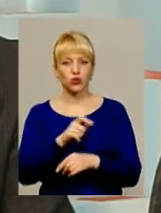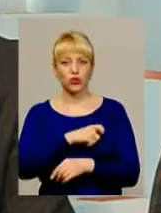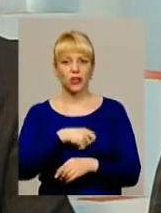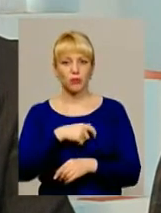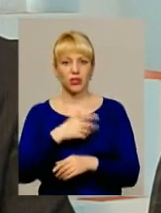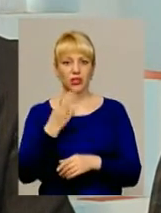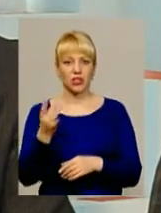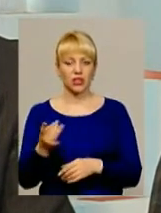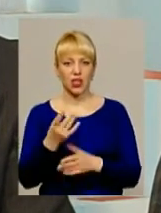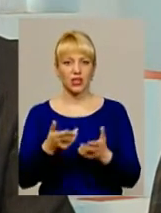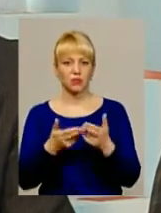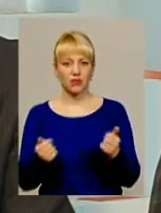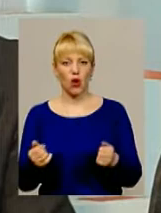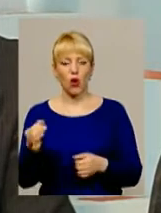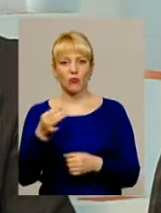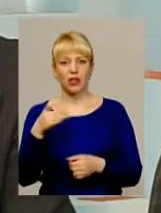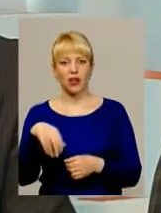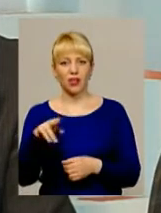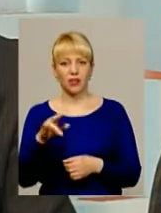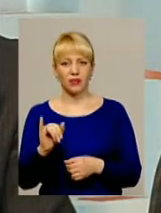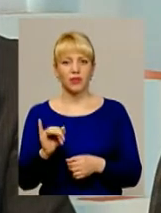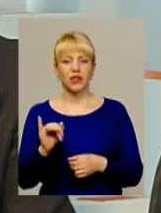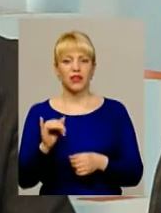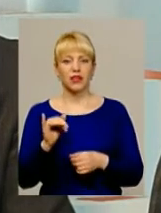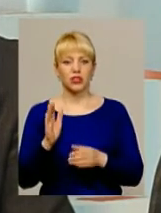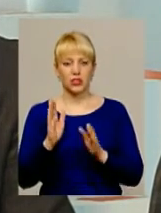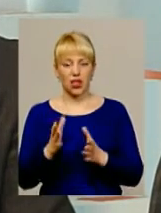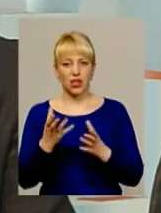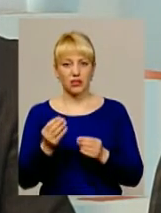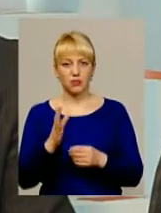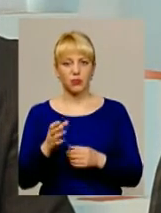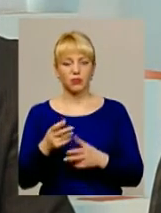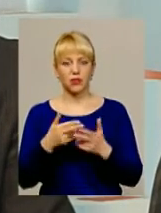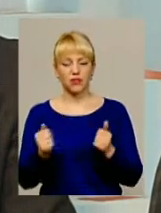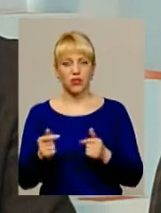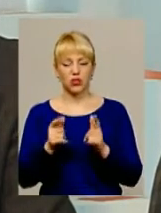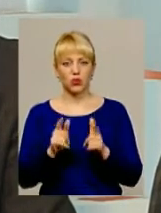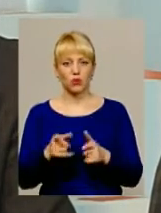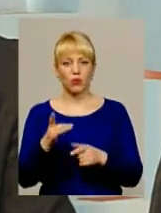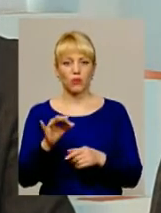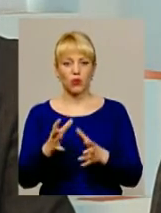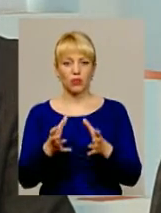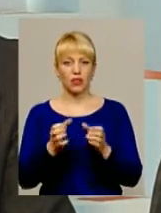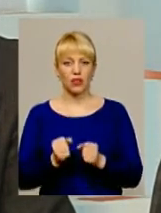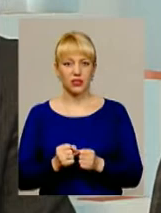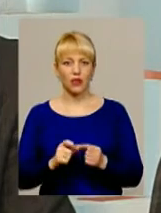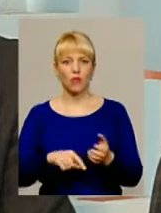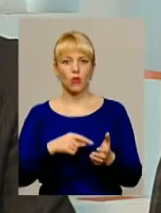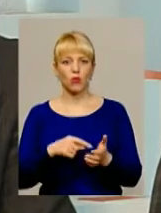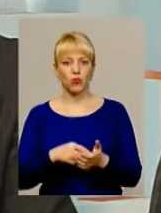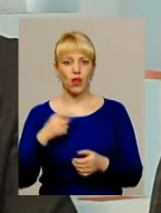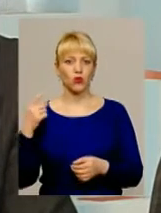обласної ради підтвердять ще раз згоду про прийняття в комунальну власність